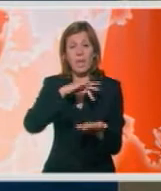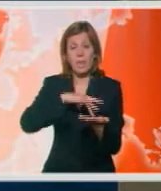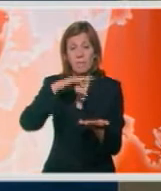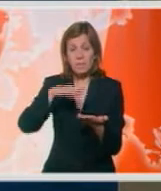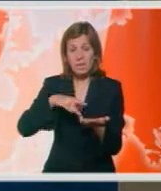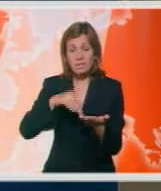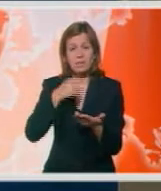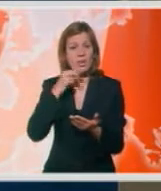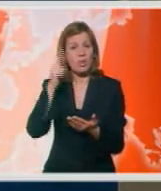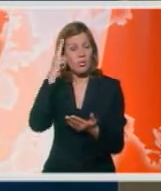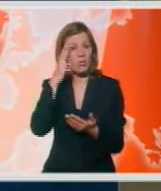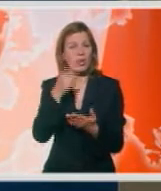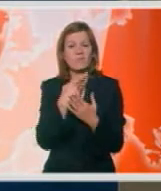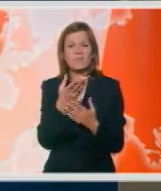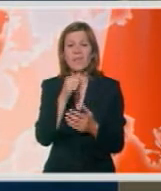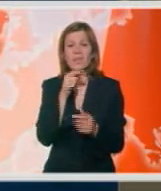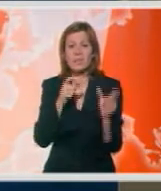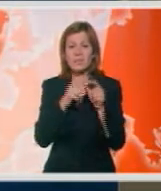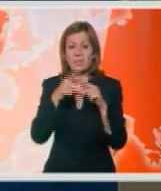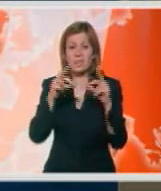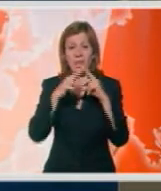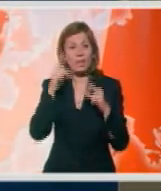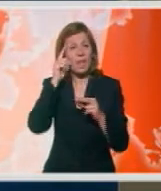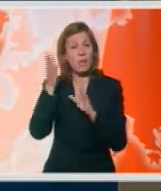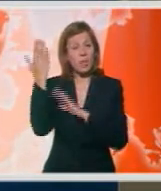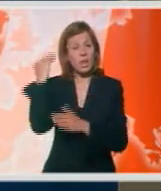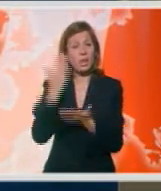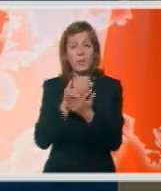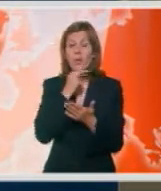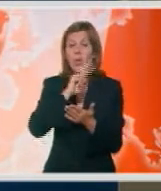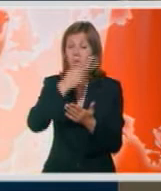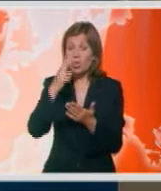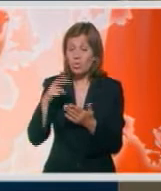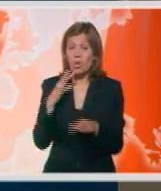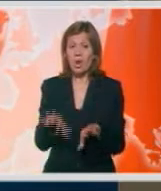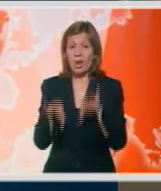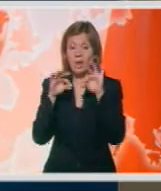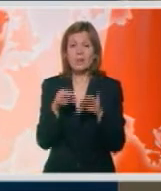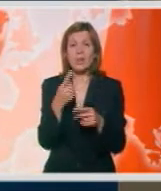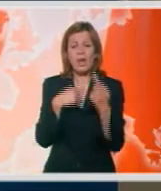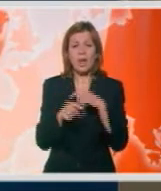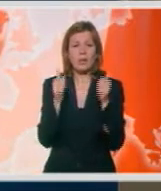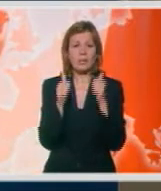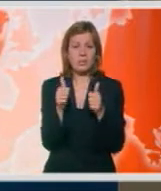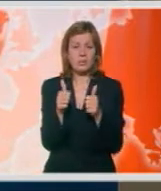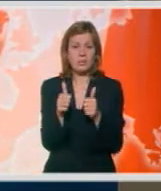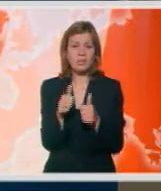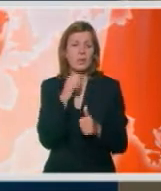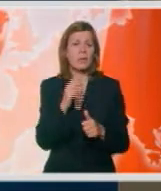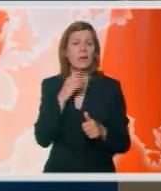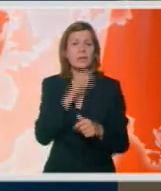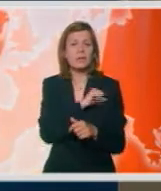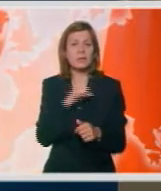je populacija u Istri. Znamo da je bilo nekada i drugih nalazišta, ali sada su u recentno vrijeme